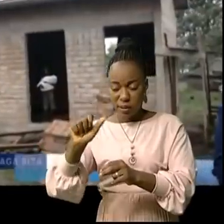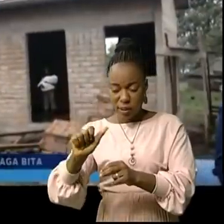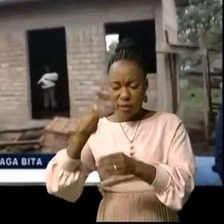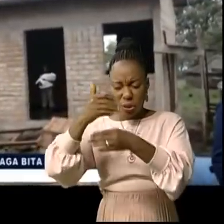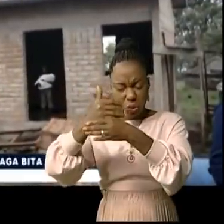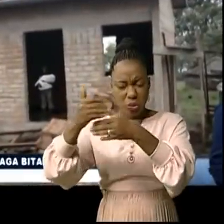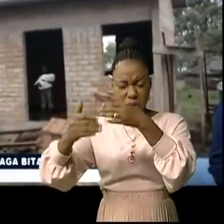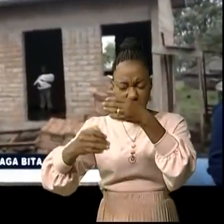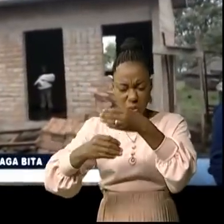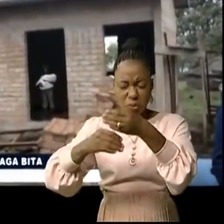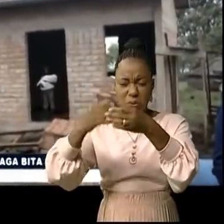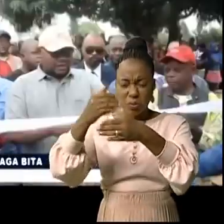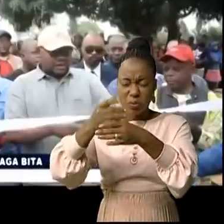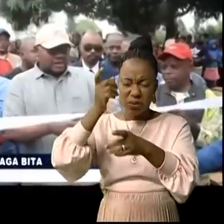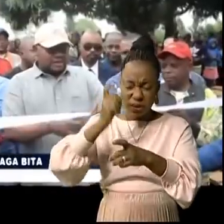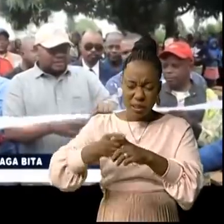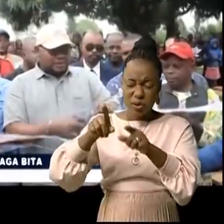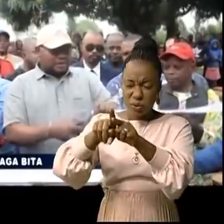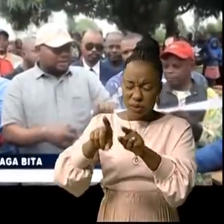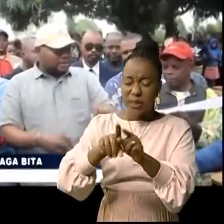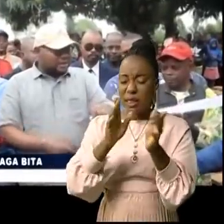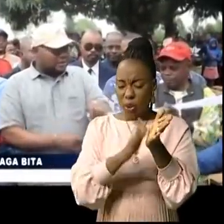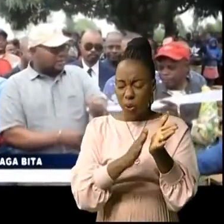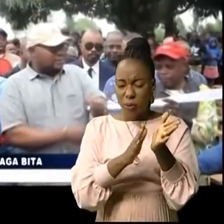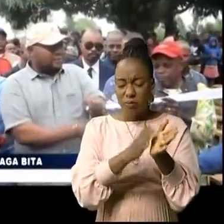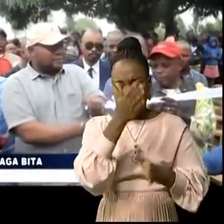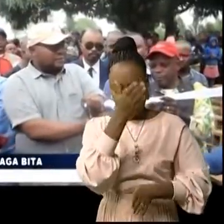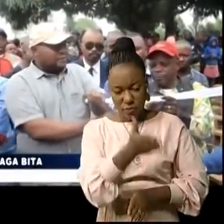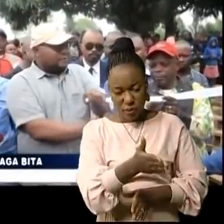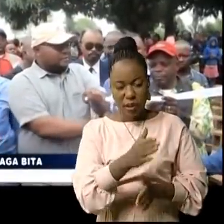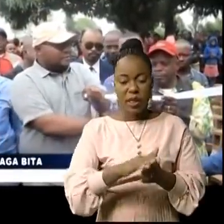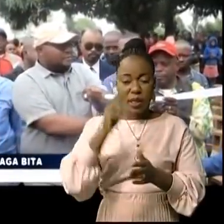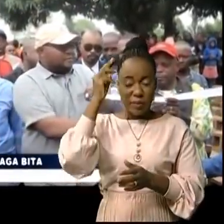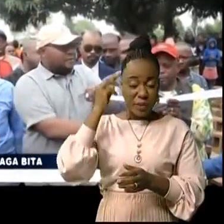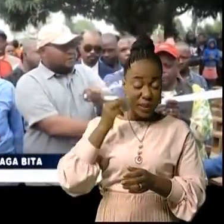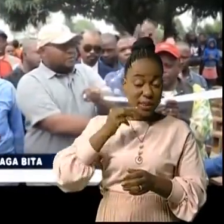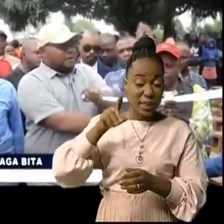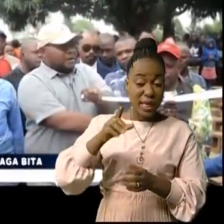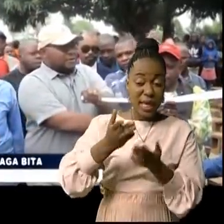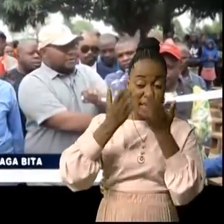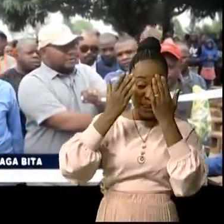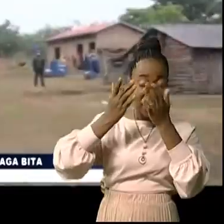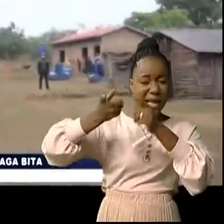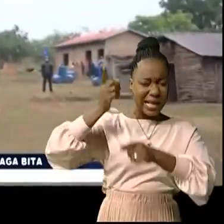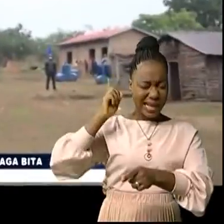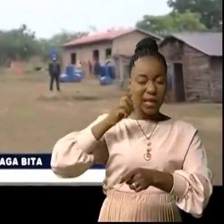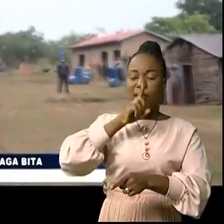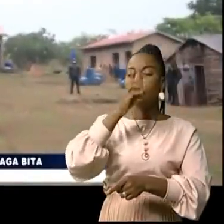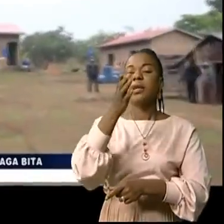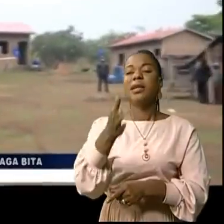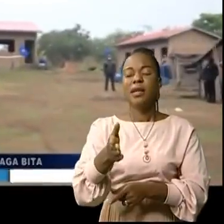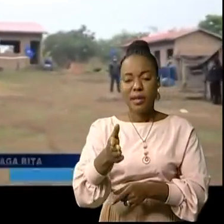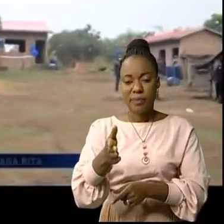durables, comprenant le primaire et le secondaire. École où le ministre Mazenga avait effectué ses études primaires et